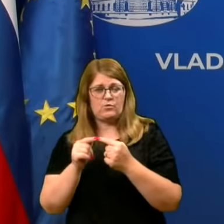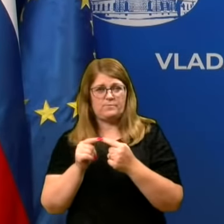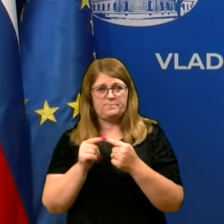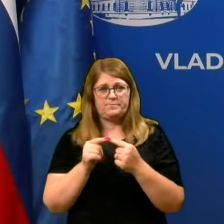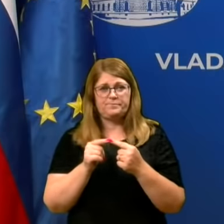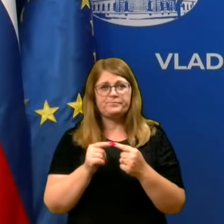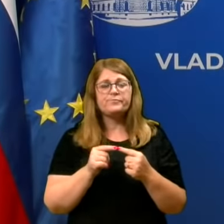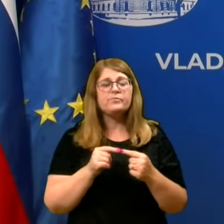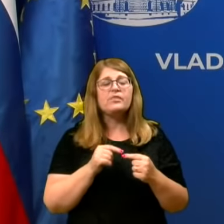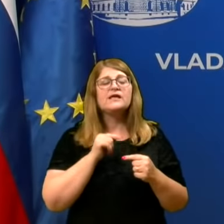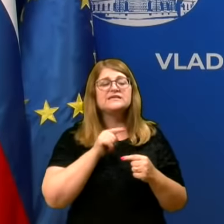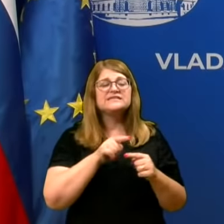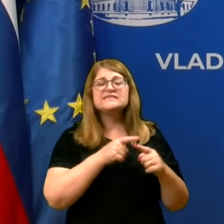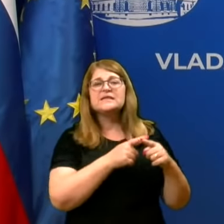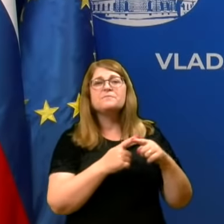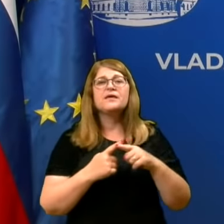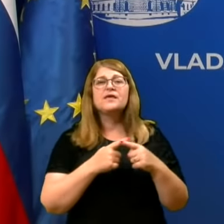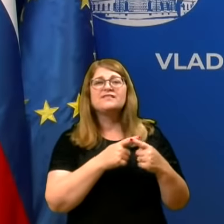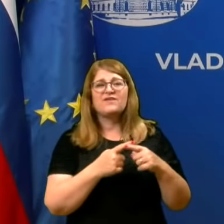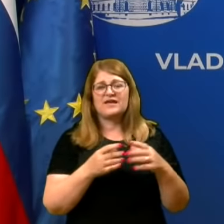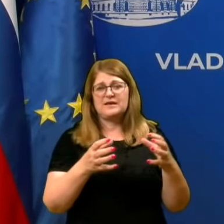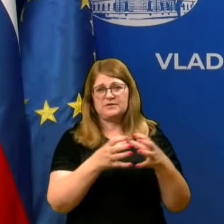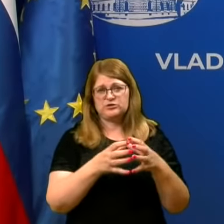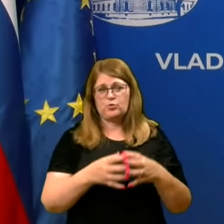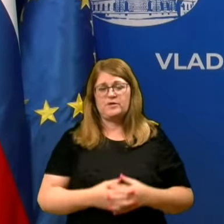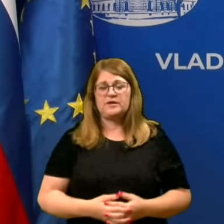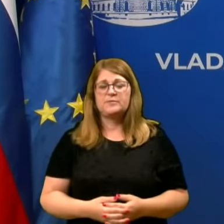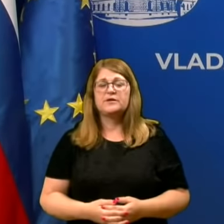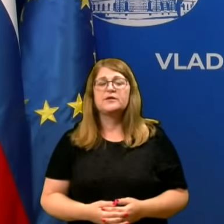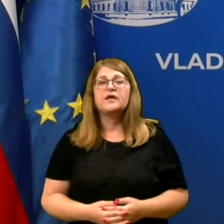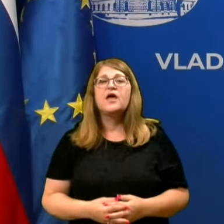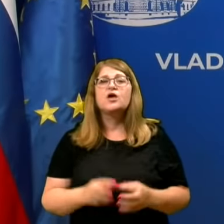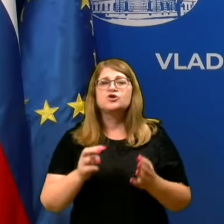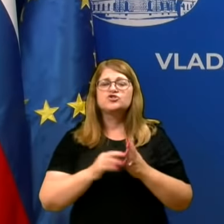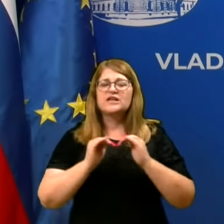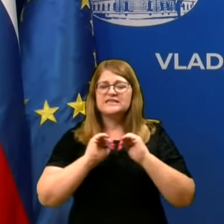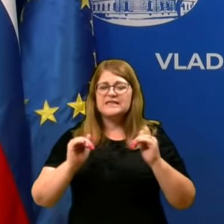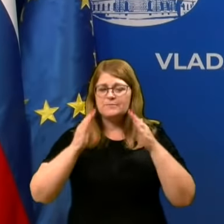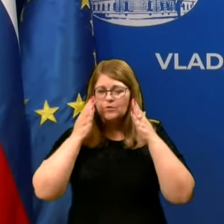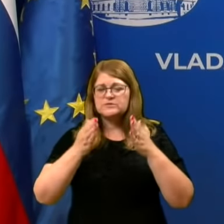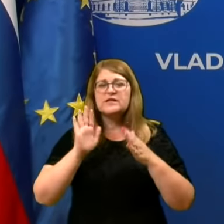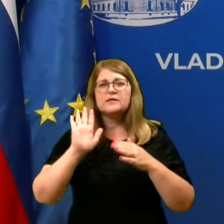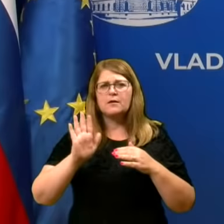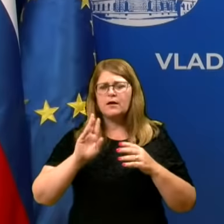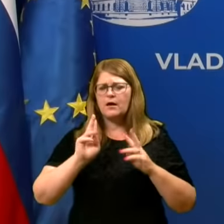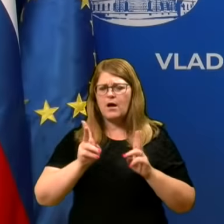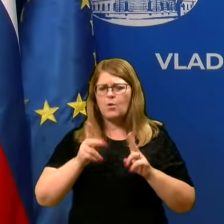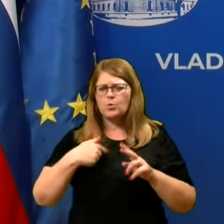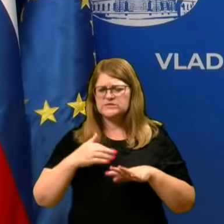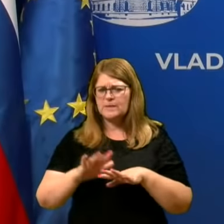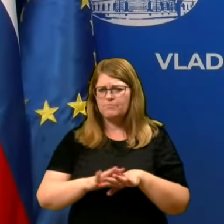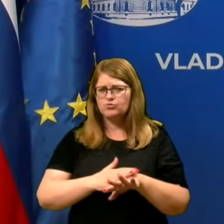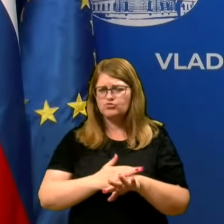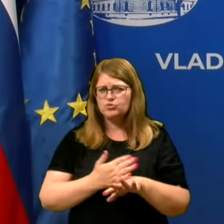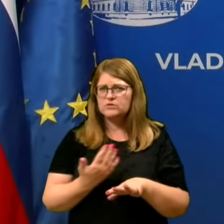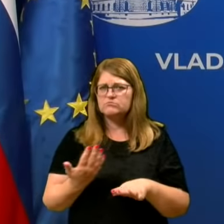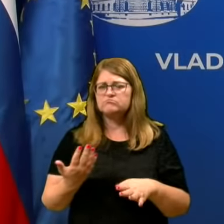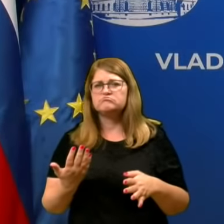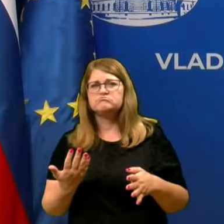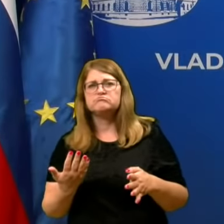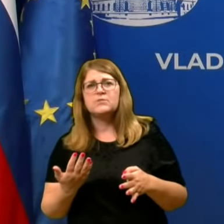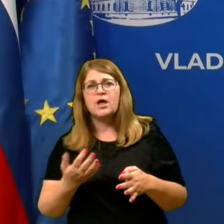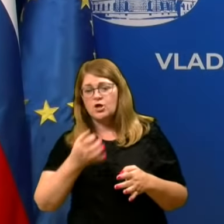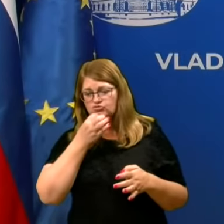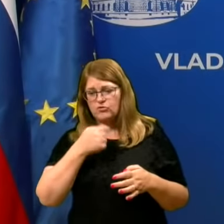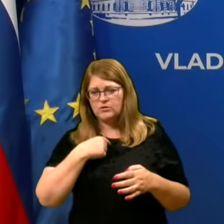tudi če so to stari starši, ki jih imamo doma. Posebno si pozor na njih, si izjemno pozor na tvoje znake. O prvih